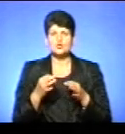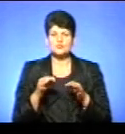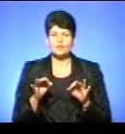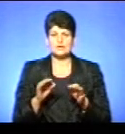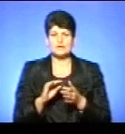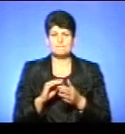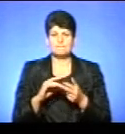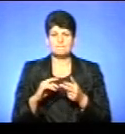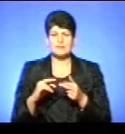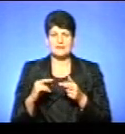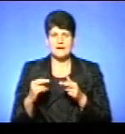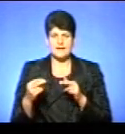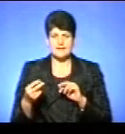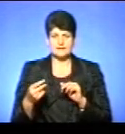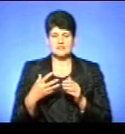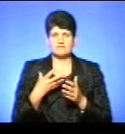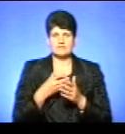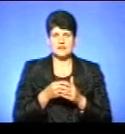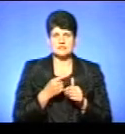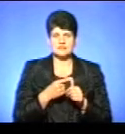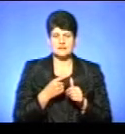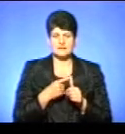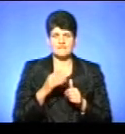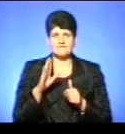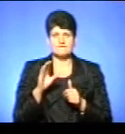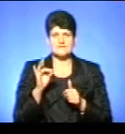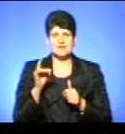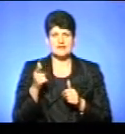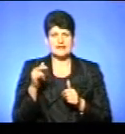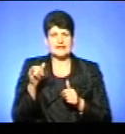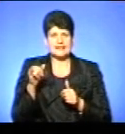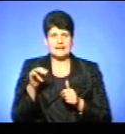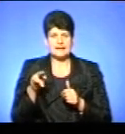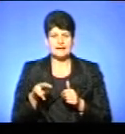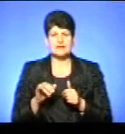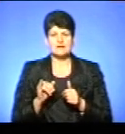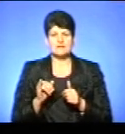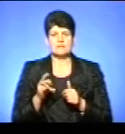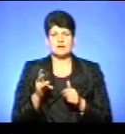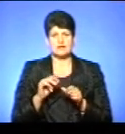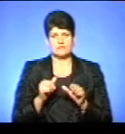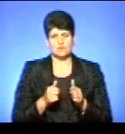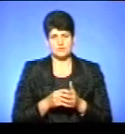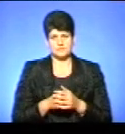переклад власних назв, в тому числі Вергілій, Вергілій, але також у паралельних формах.